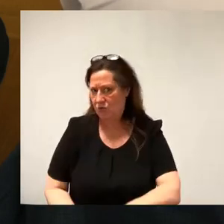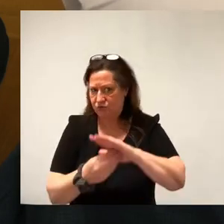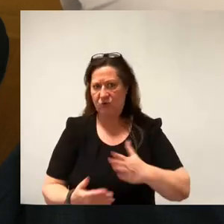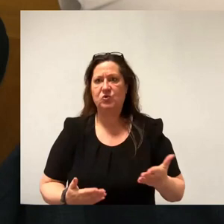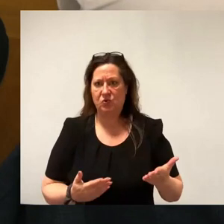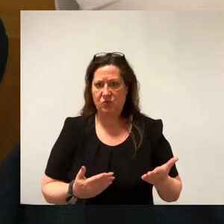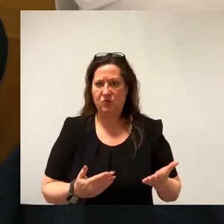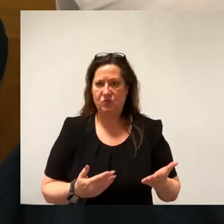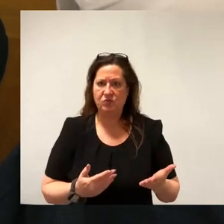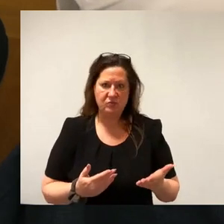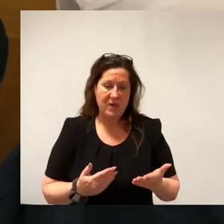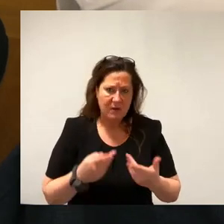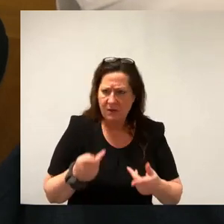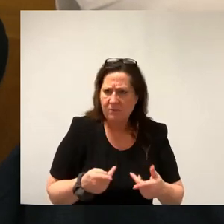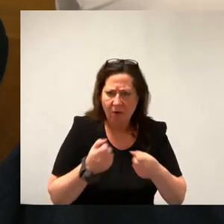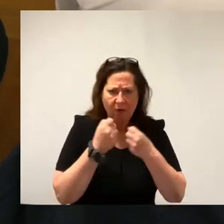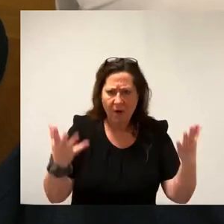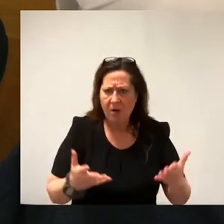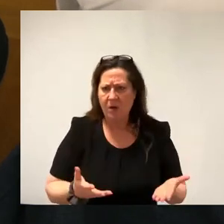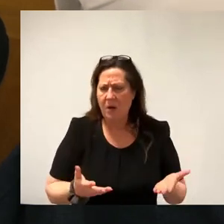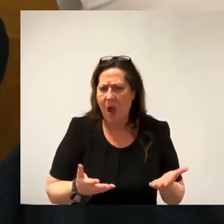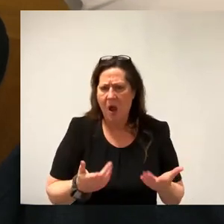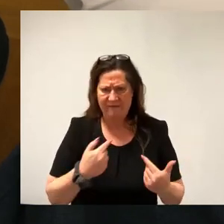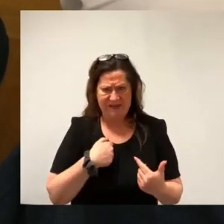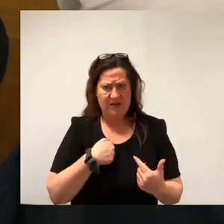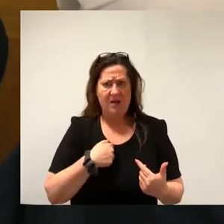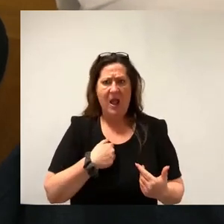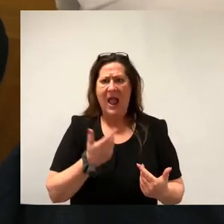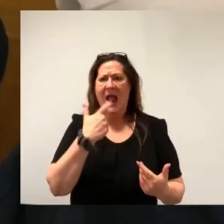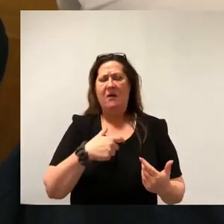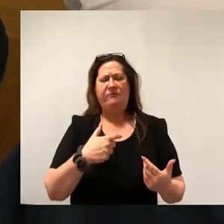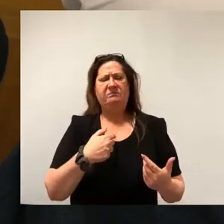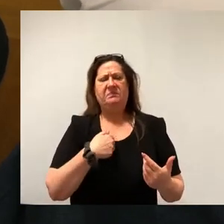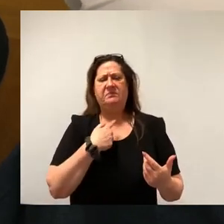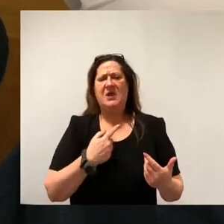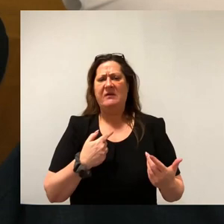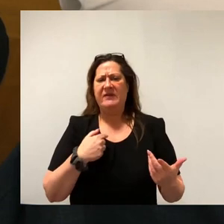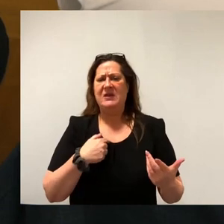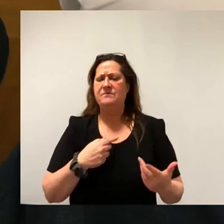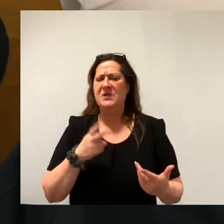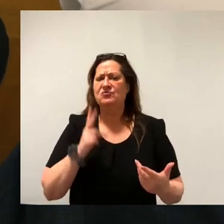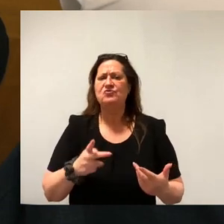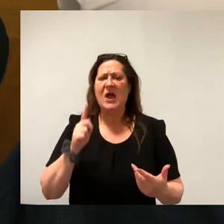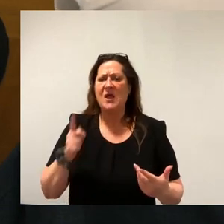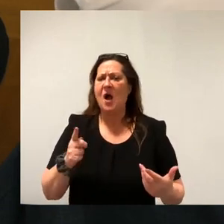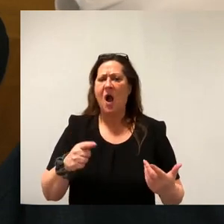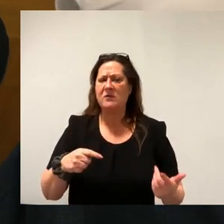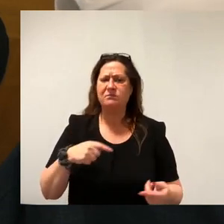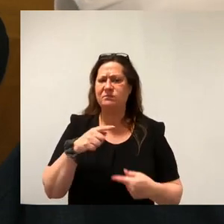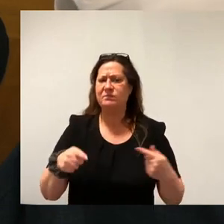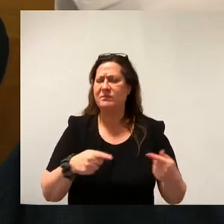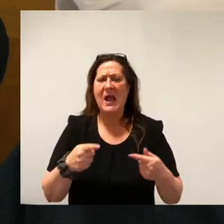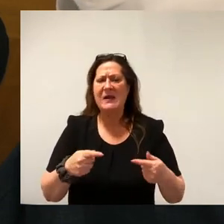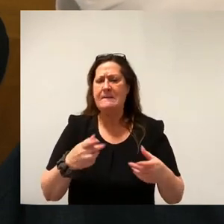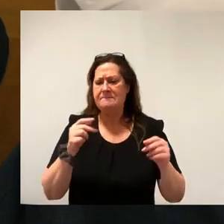eineindeutig. Und hier uns zu unterstellen, dass es Kreise hier in diesem Stadtrat gibt, die jetzt mit dem Beschluss gegen den Mittelstand handeln,